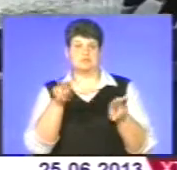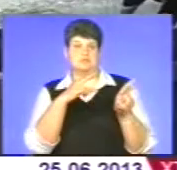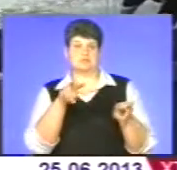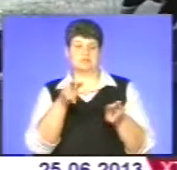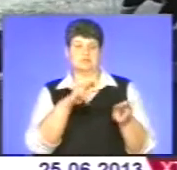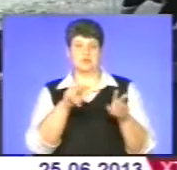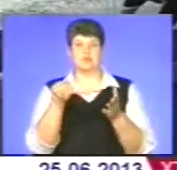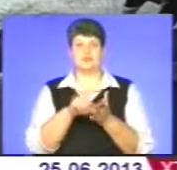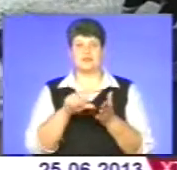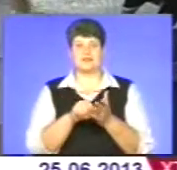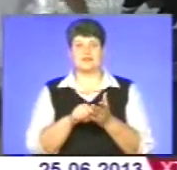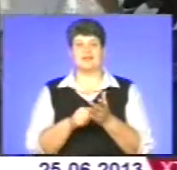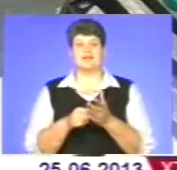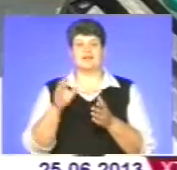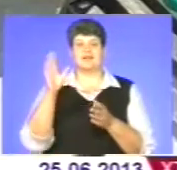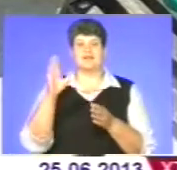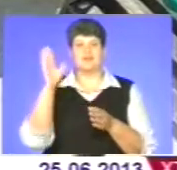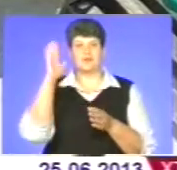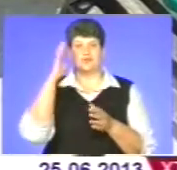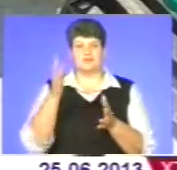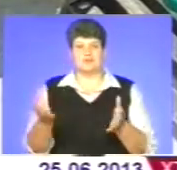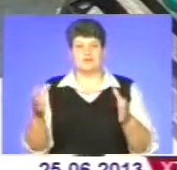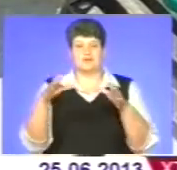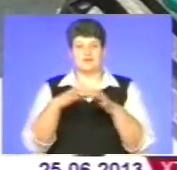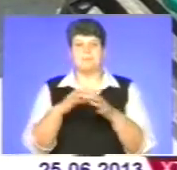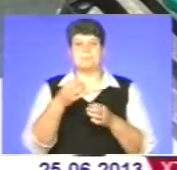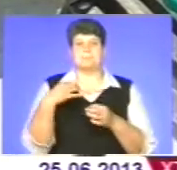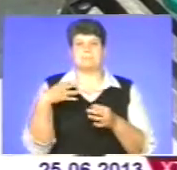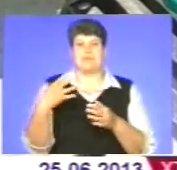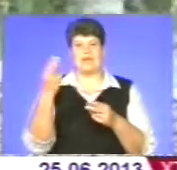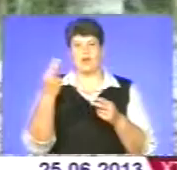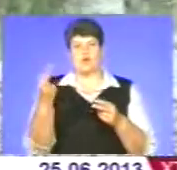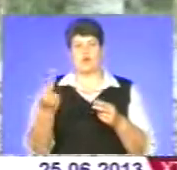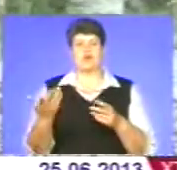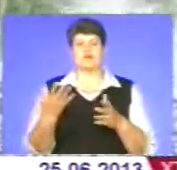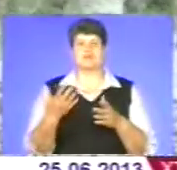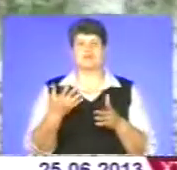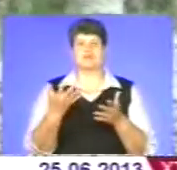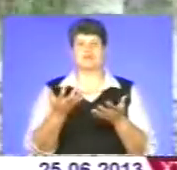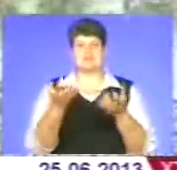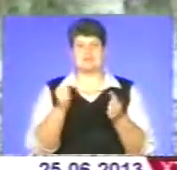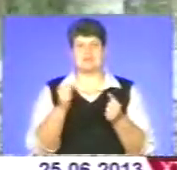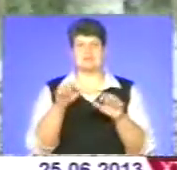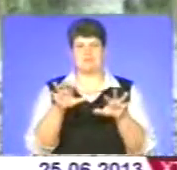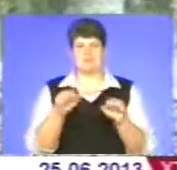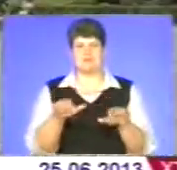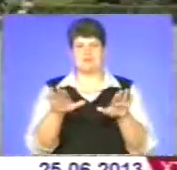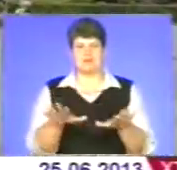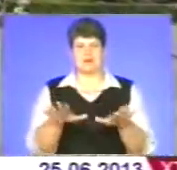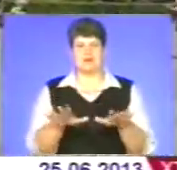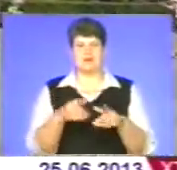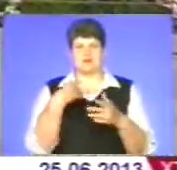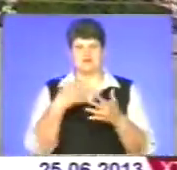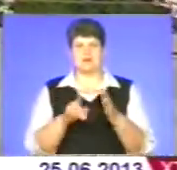учасники заряджають зброю водою з фонтана. Білі і кольорові, а такі назви команд, займають позиції і за командою ведучого